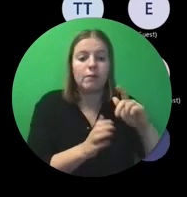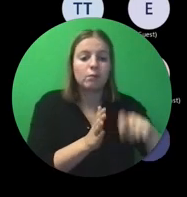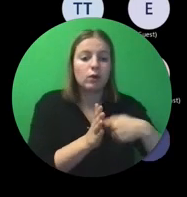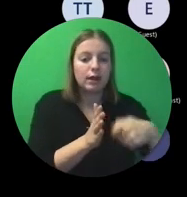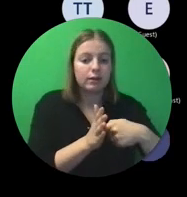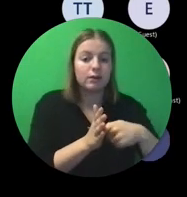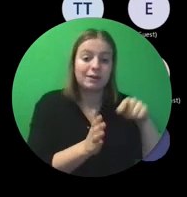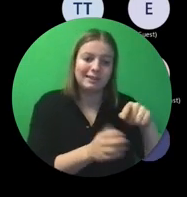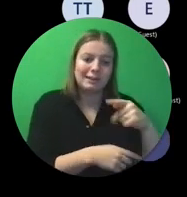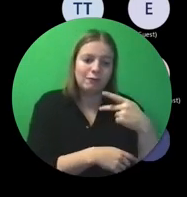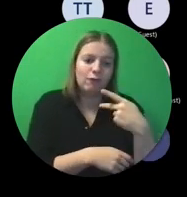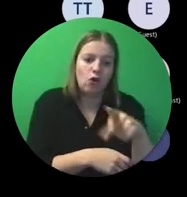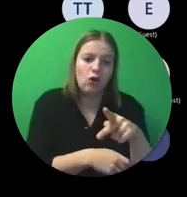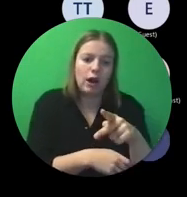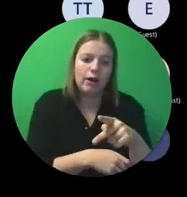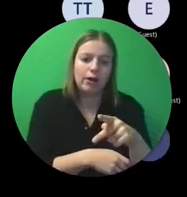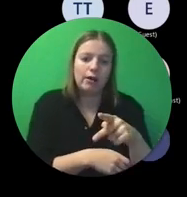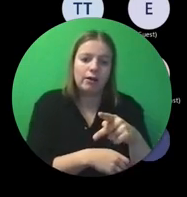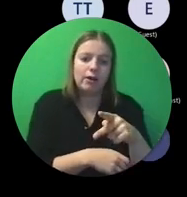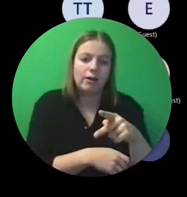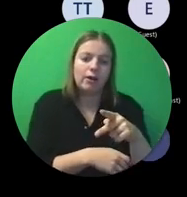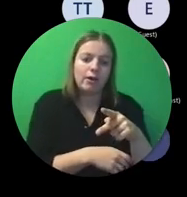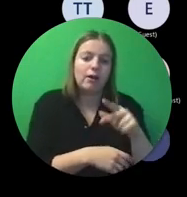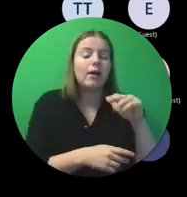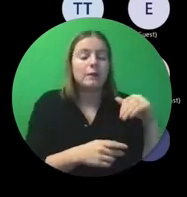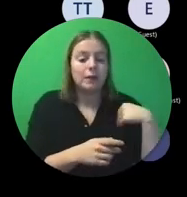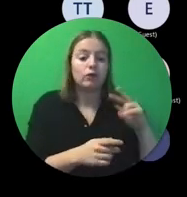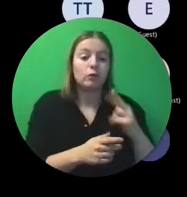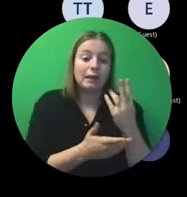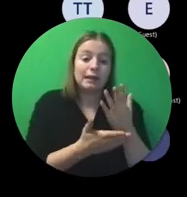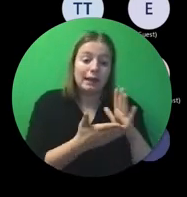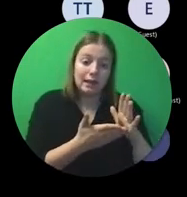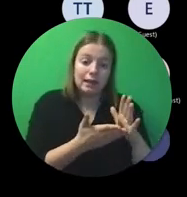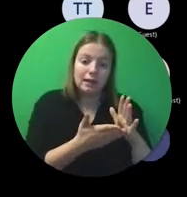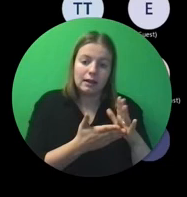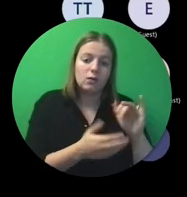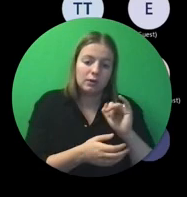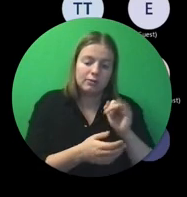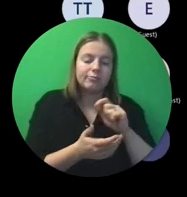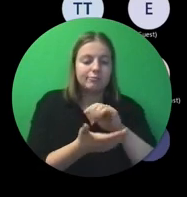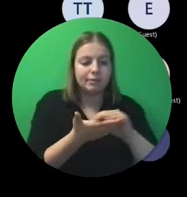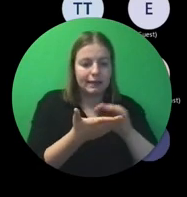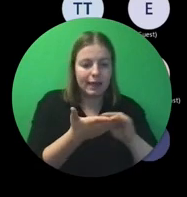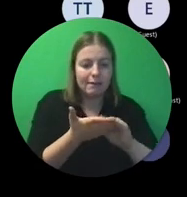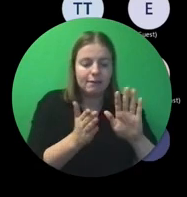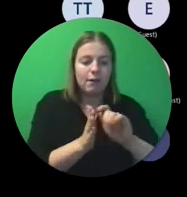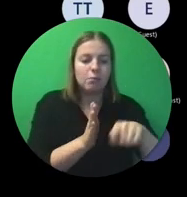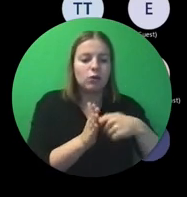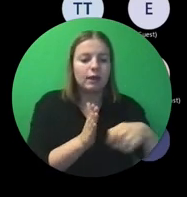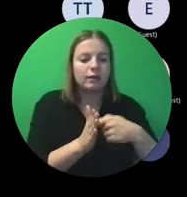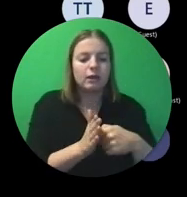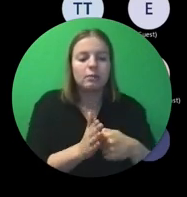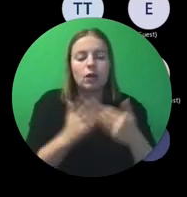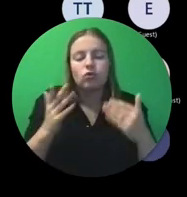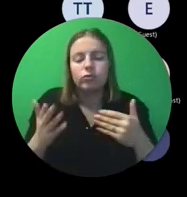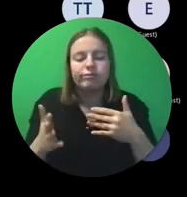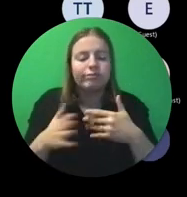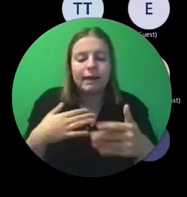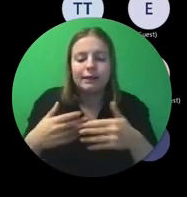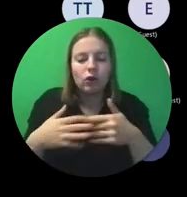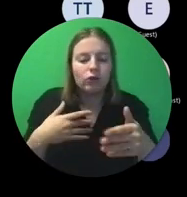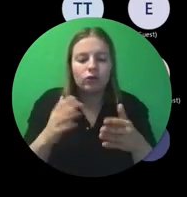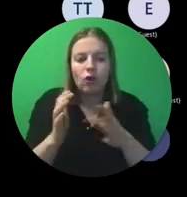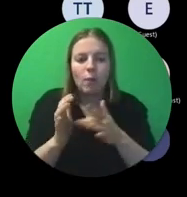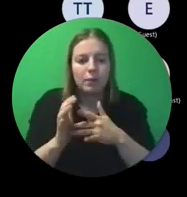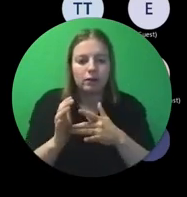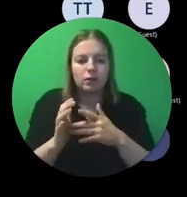op een tweede deel van die bijlage 2, de beschrijving van uw project. Hier zal dat nu niet veel uitmaken, want je hebt uiteindelijk